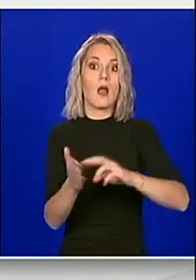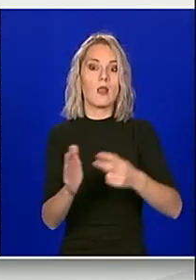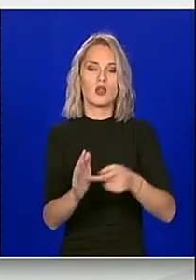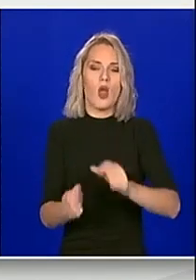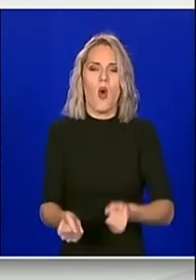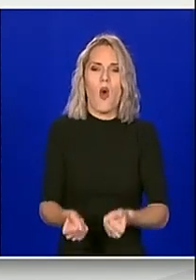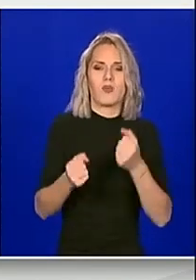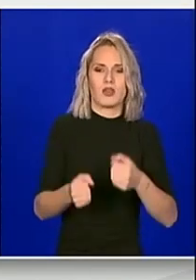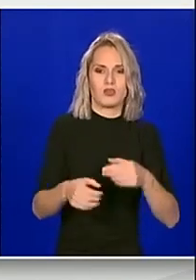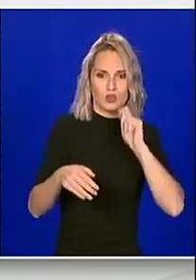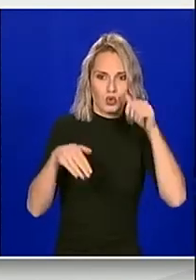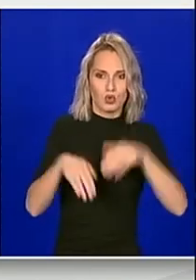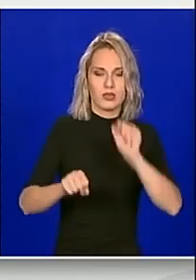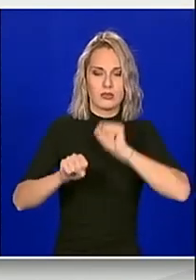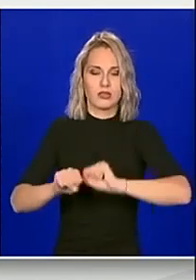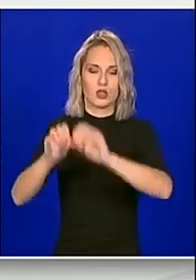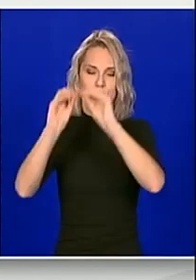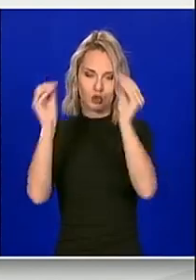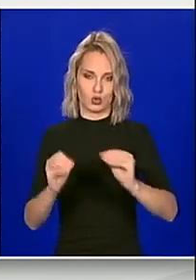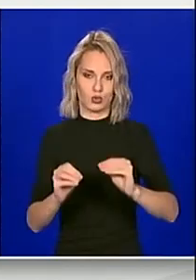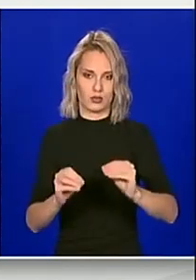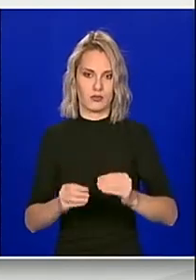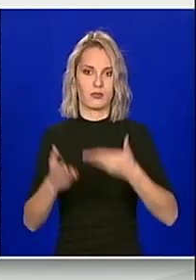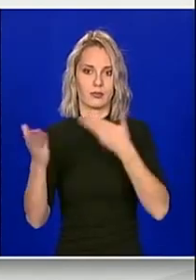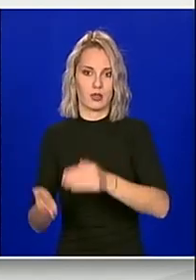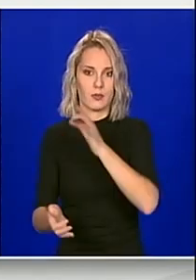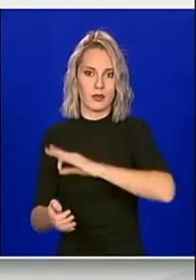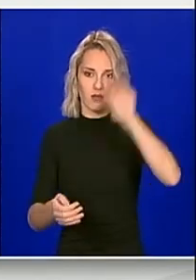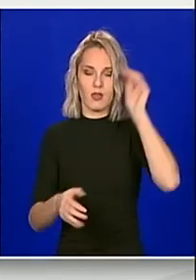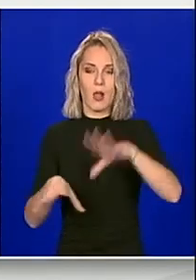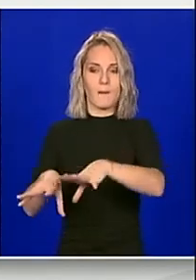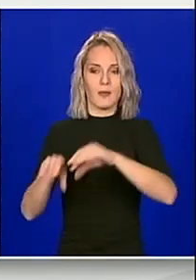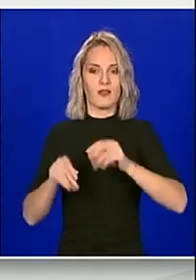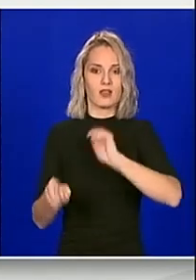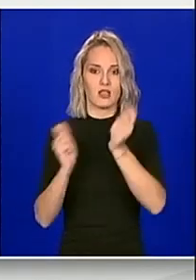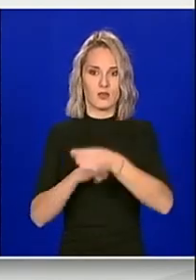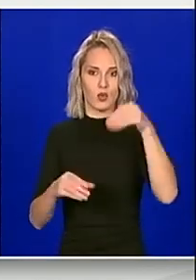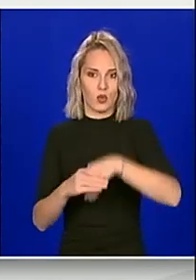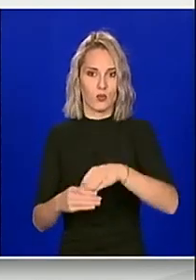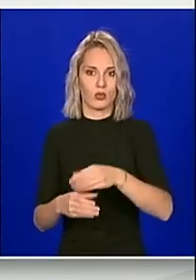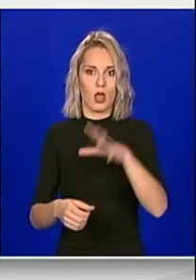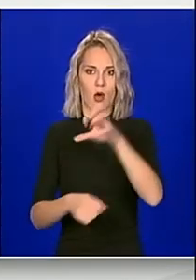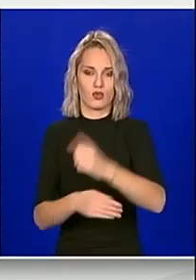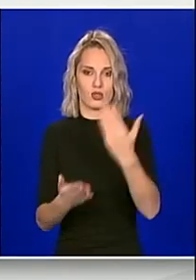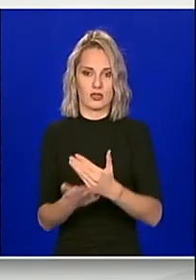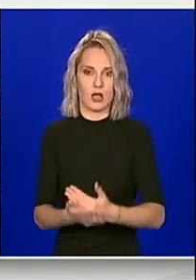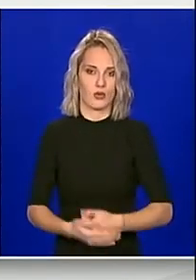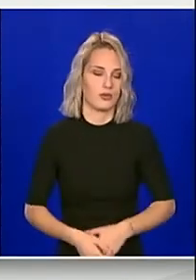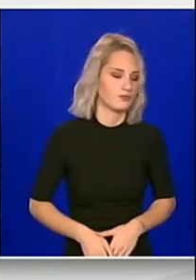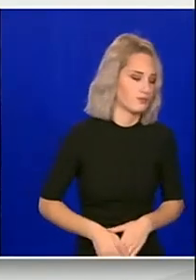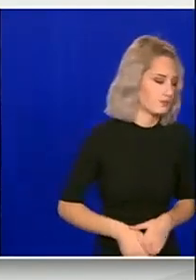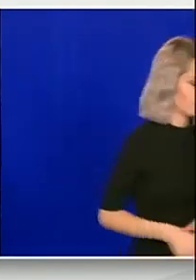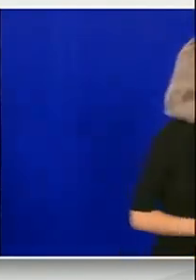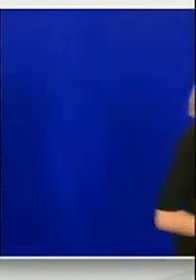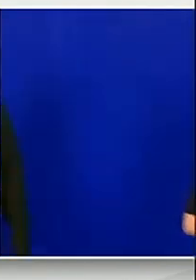gražnje i da zaštitimo sustav. Predlažimo predsjedniče vlade da prihvatimo izmjene dopune ovršnog zakona.